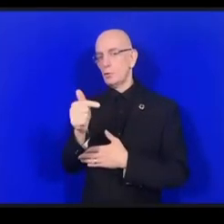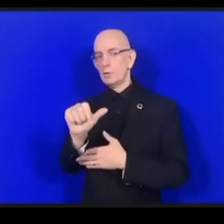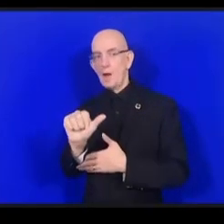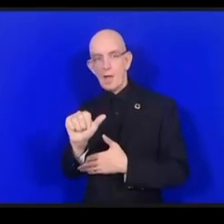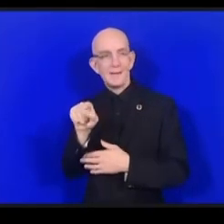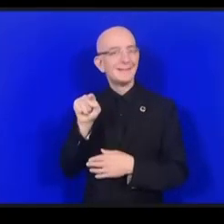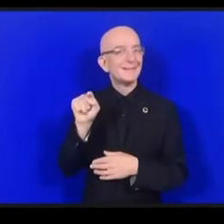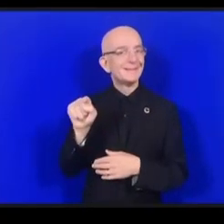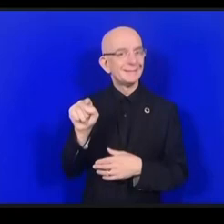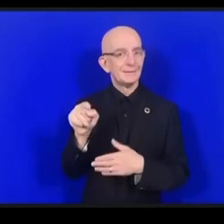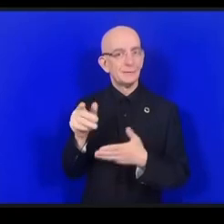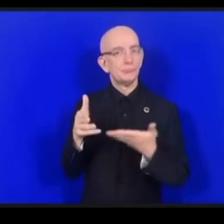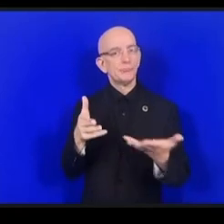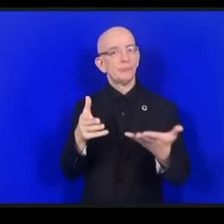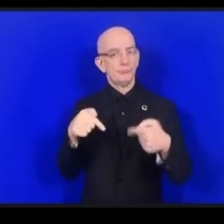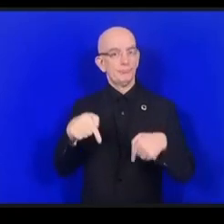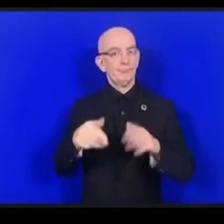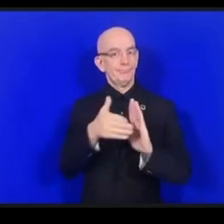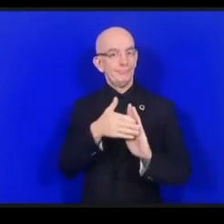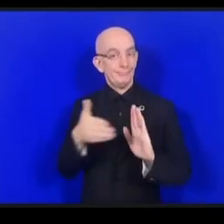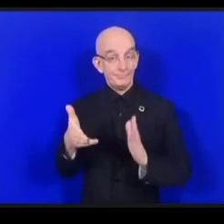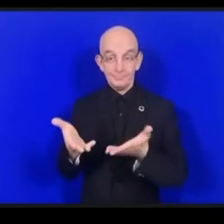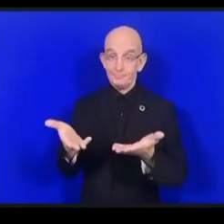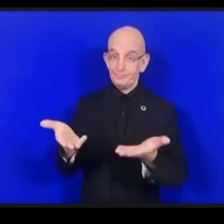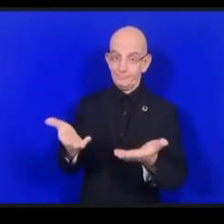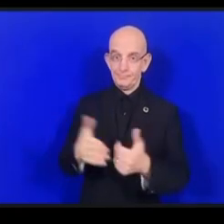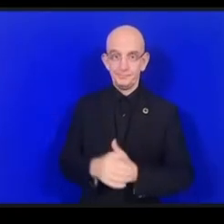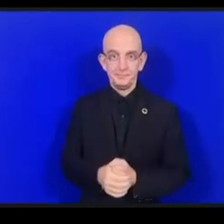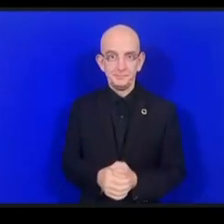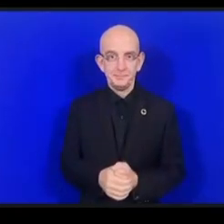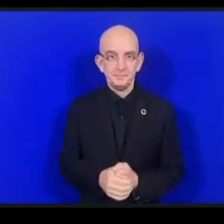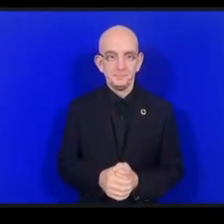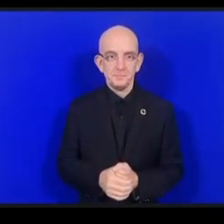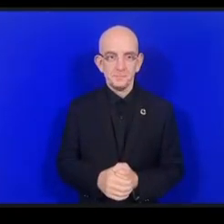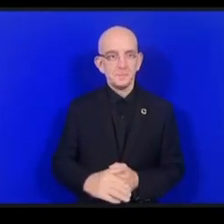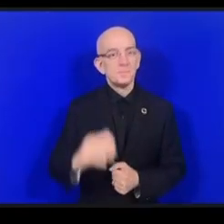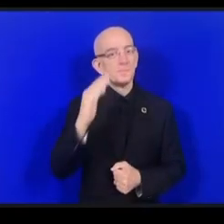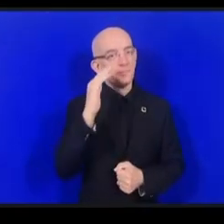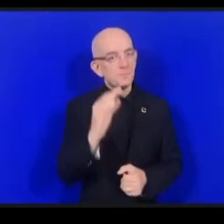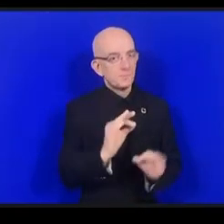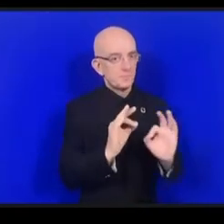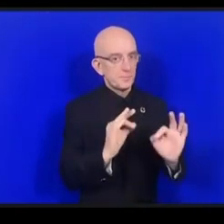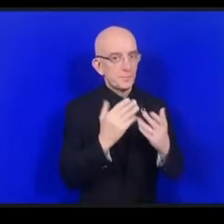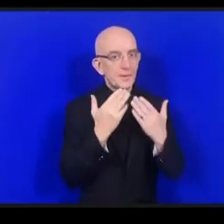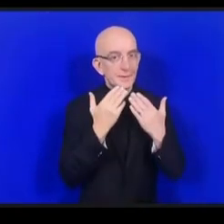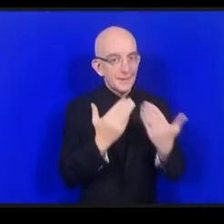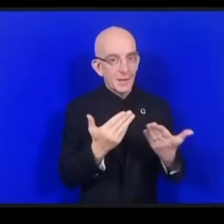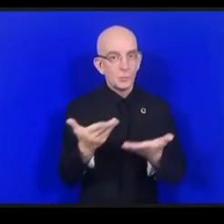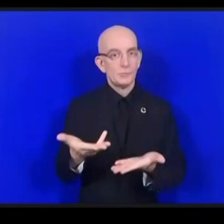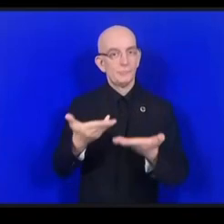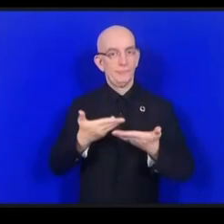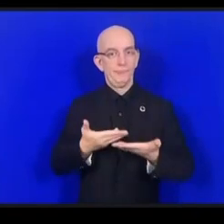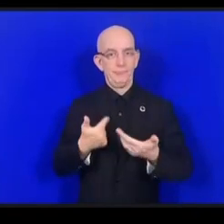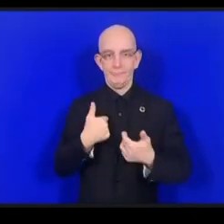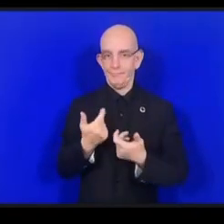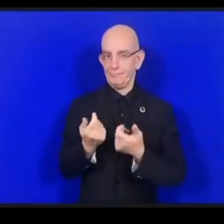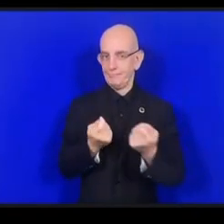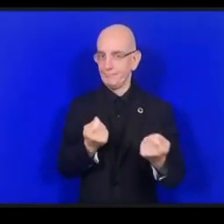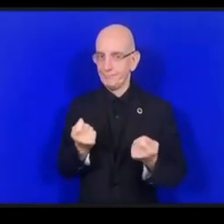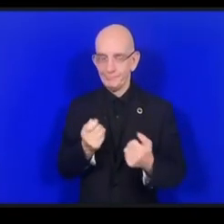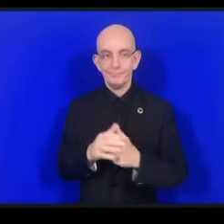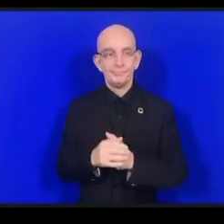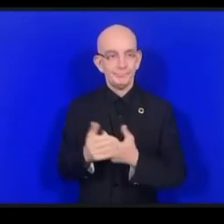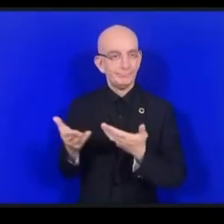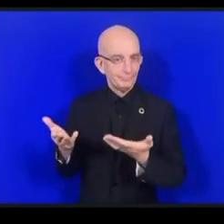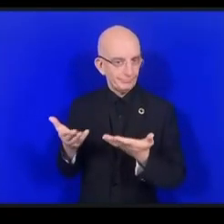ماركس على أعطائي الكلمة نعم الآن نحن 28 من